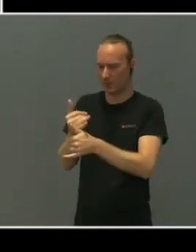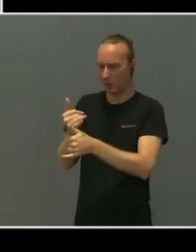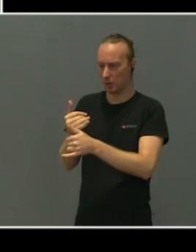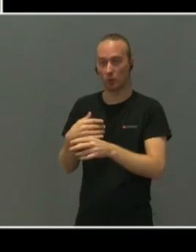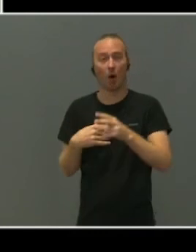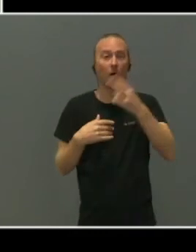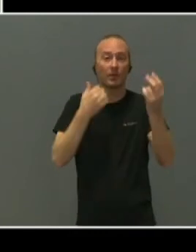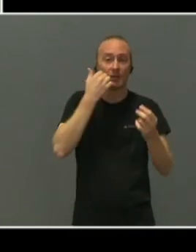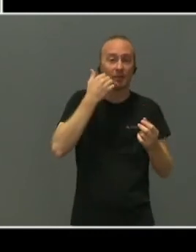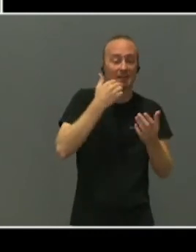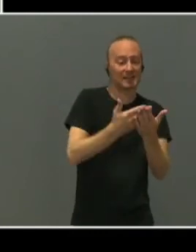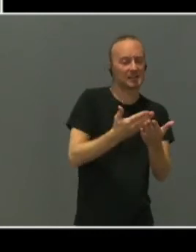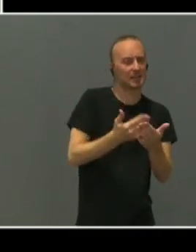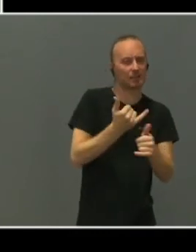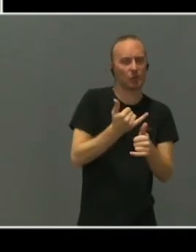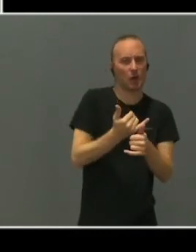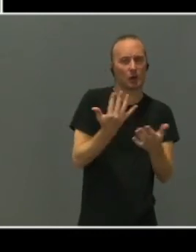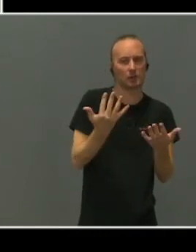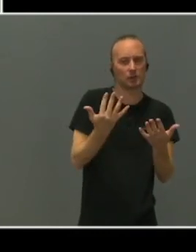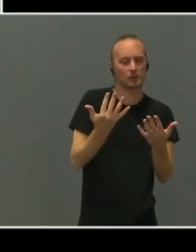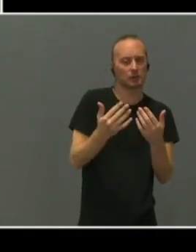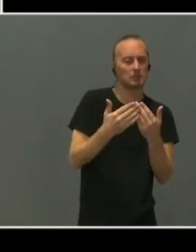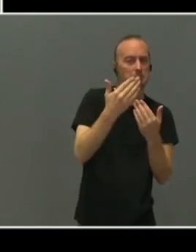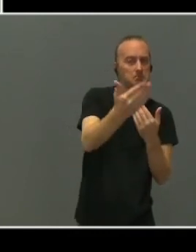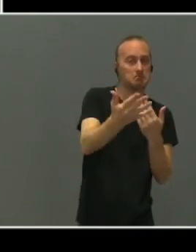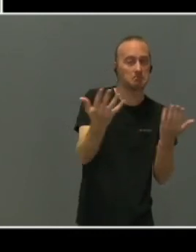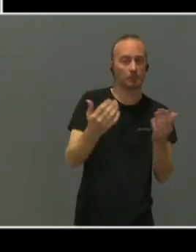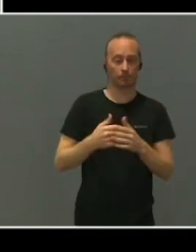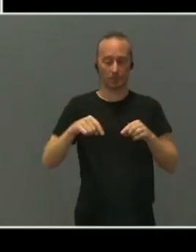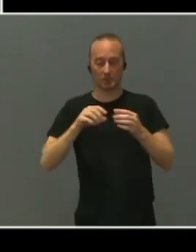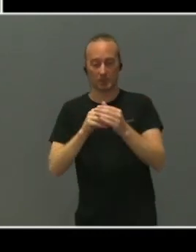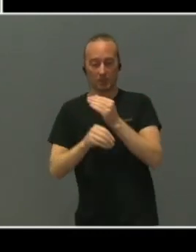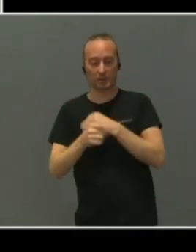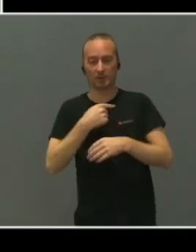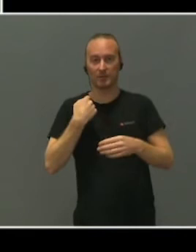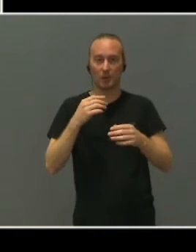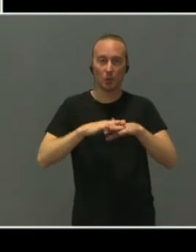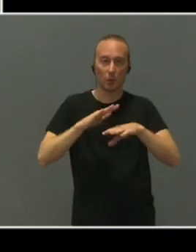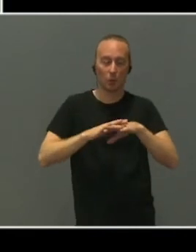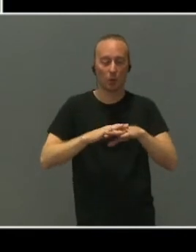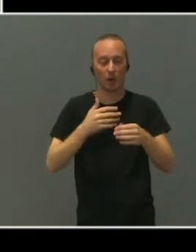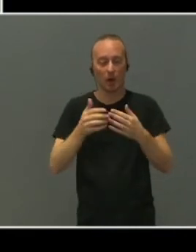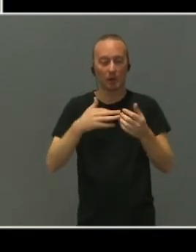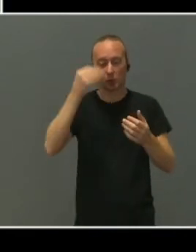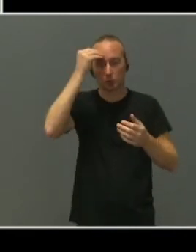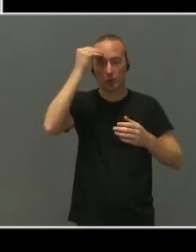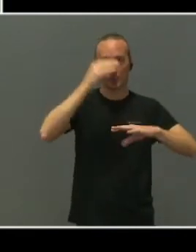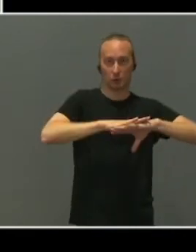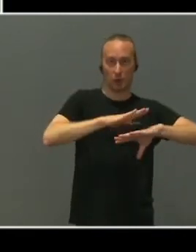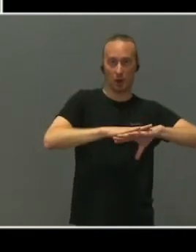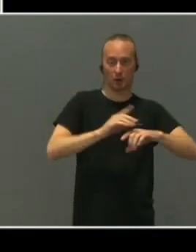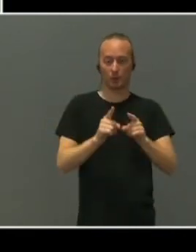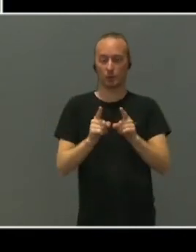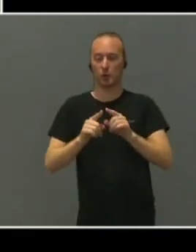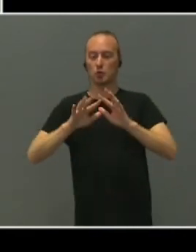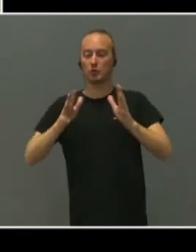I Statped nå så jobber vi med å bygge et kunnskapsgrunnlag for å utforme vår strategi